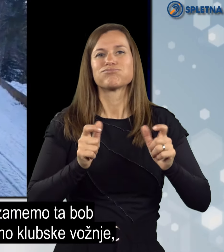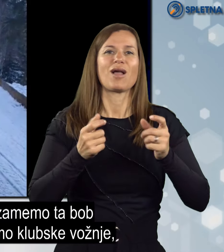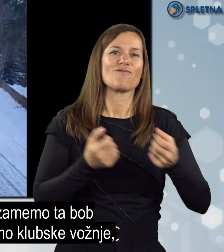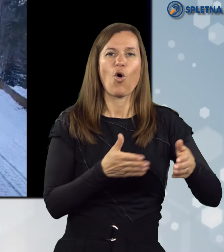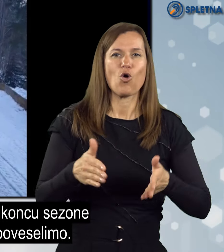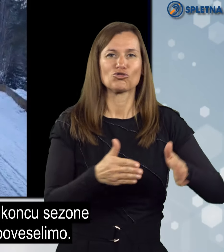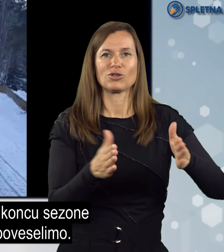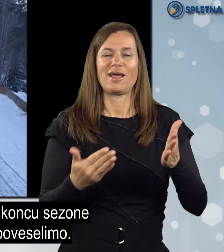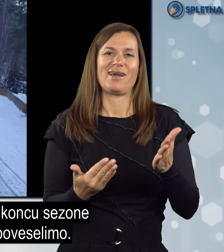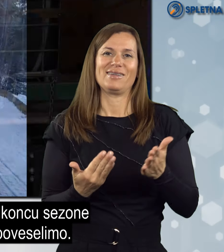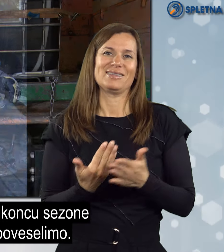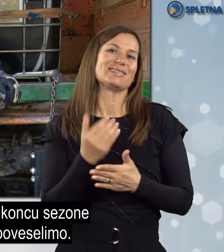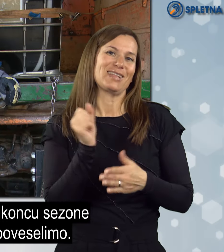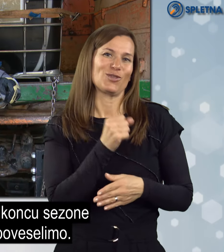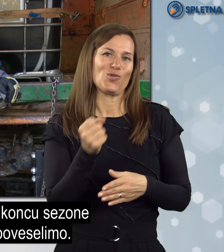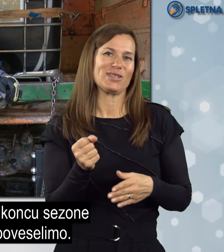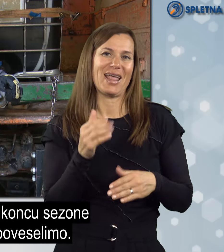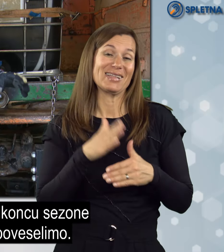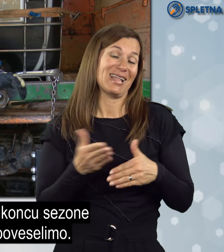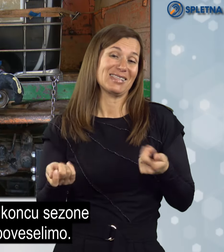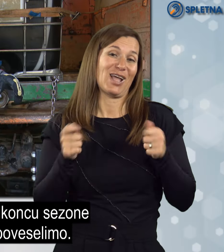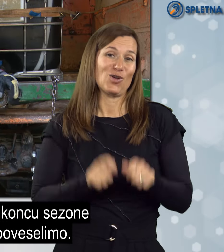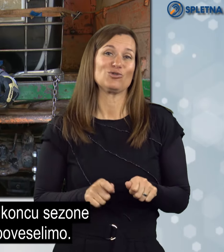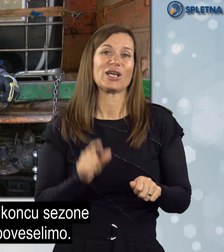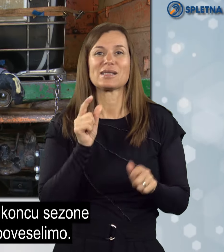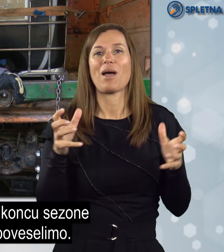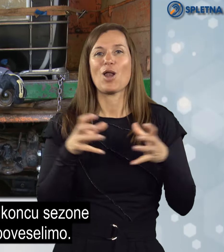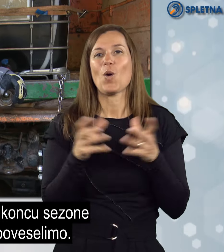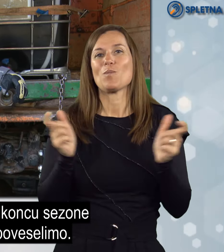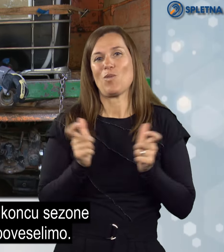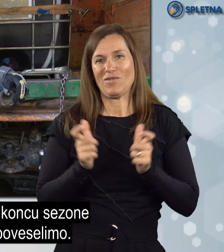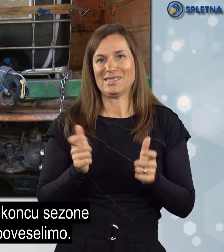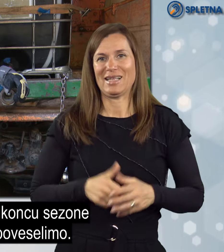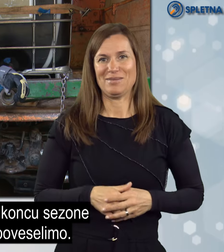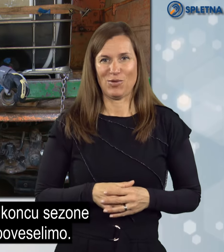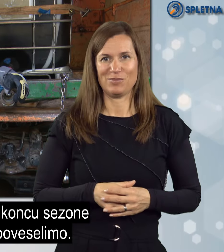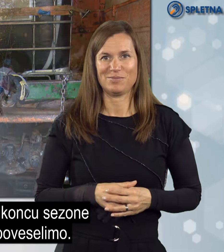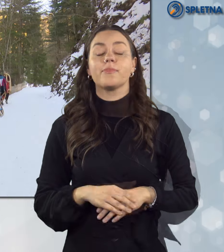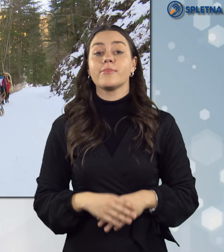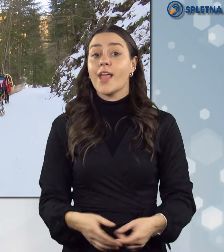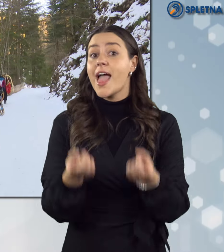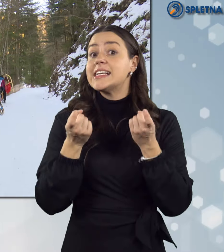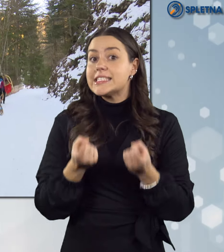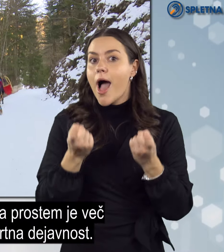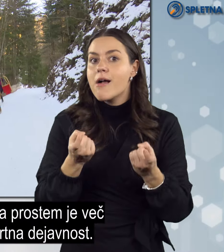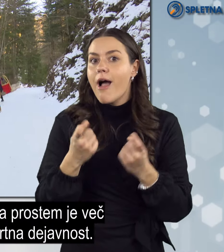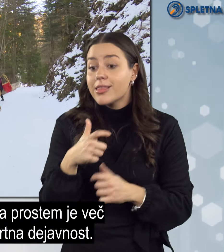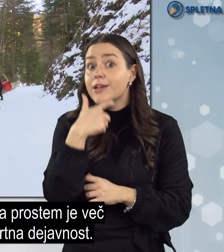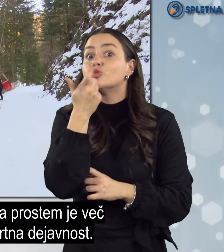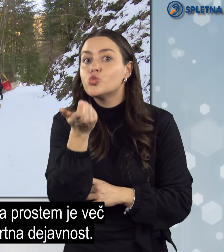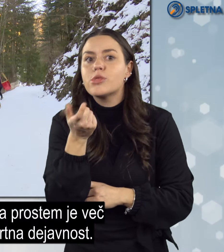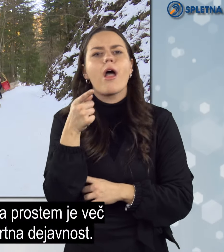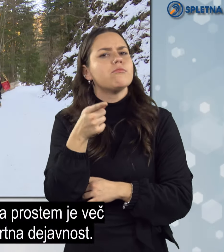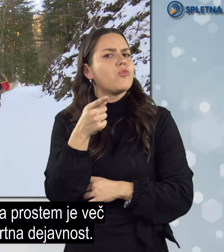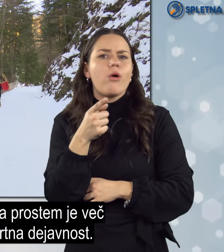klubske vožnje, upravljamo z njim, zato da se na koncu sezone malo poveseli. Sankanje na